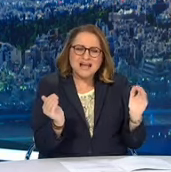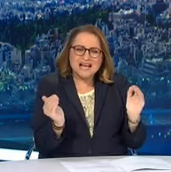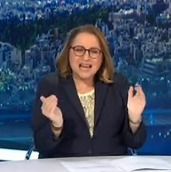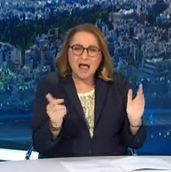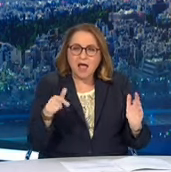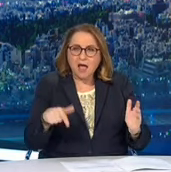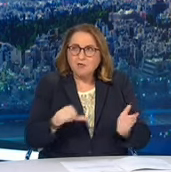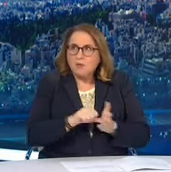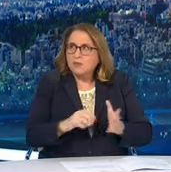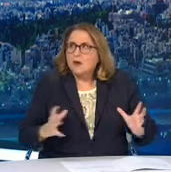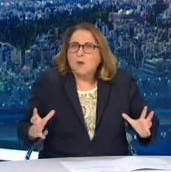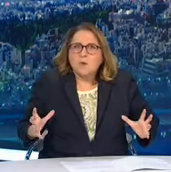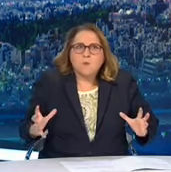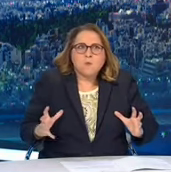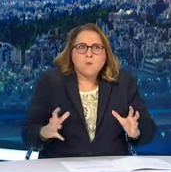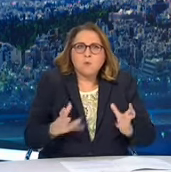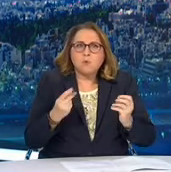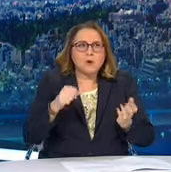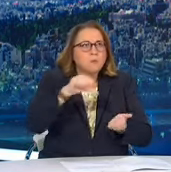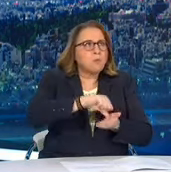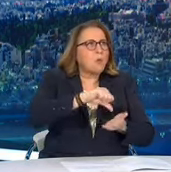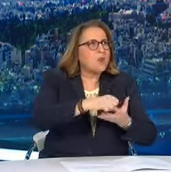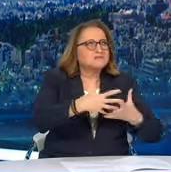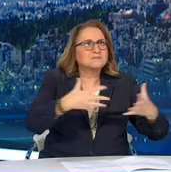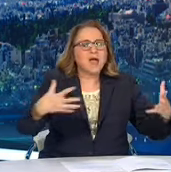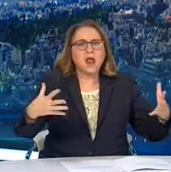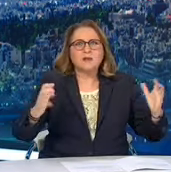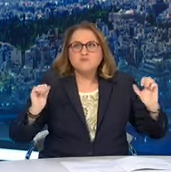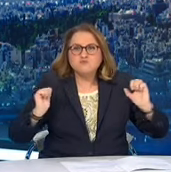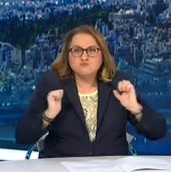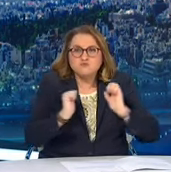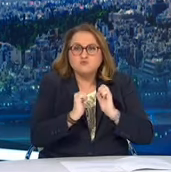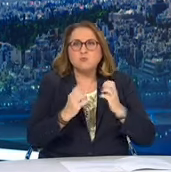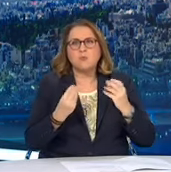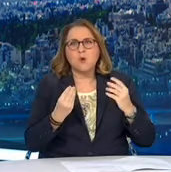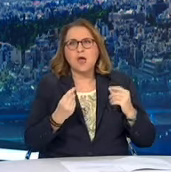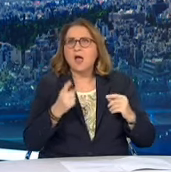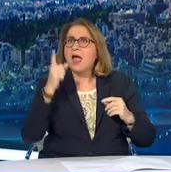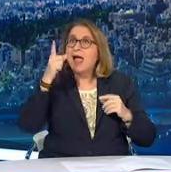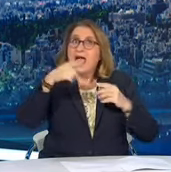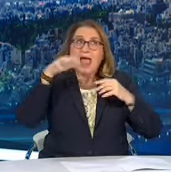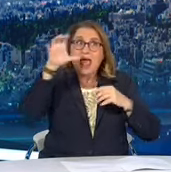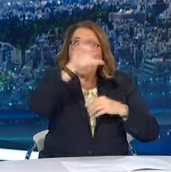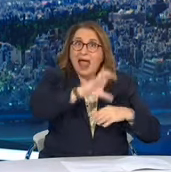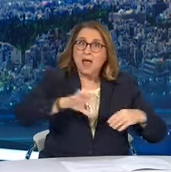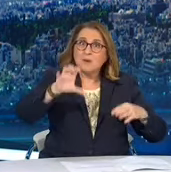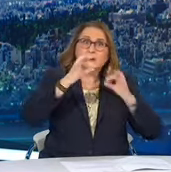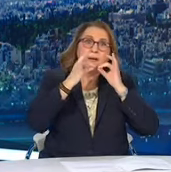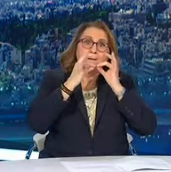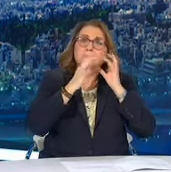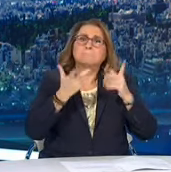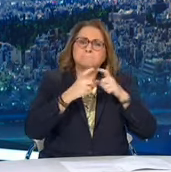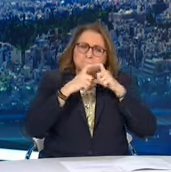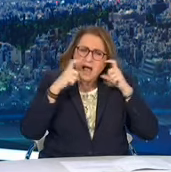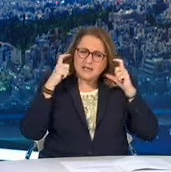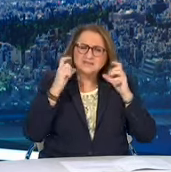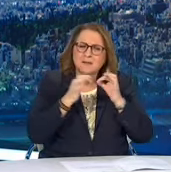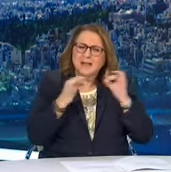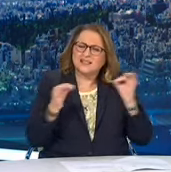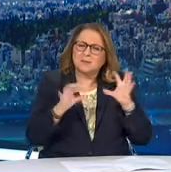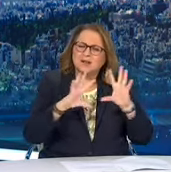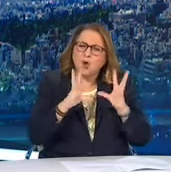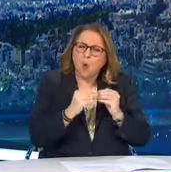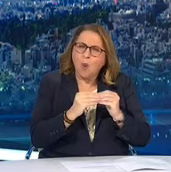και δουλεύουν καλά, μπορώ να πω. Είμαστε έτοιμοι όμως να υιοθετήσουμε